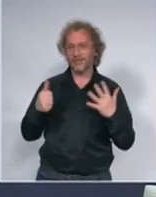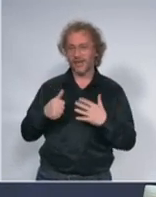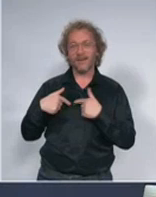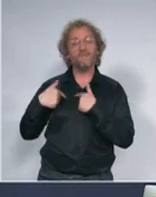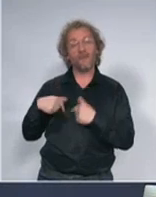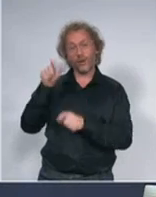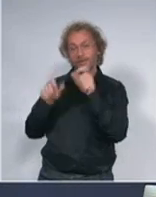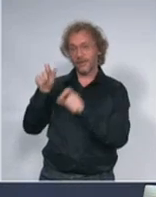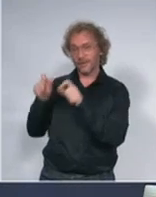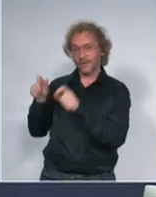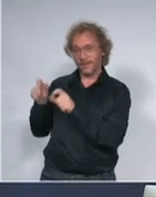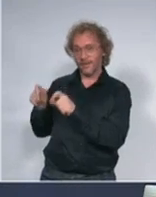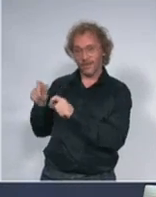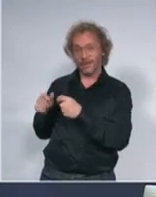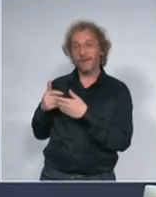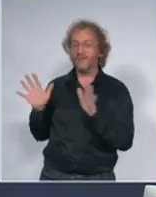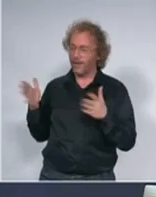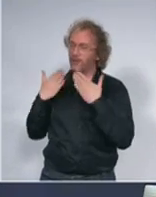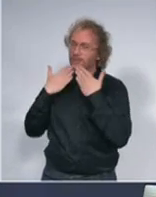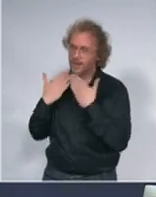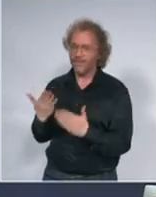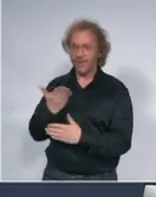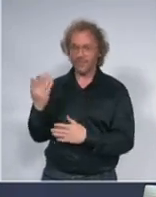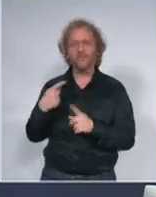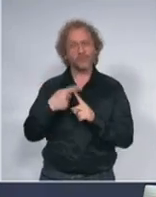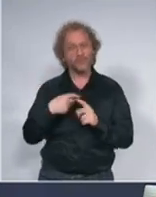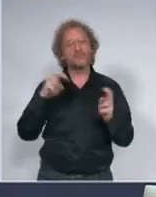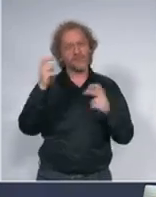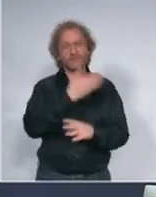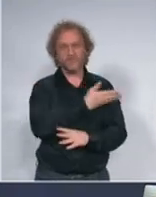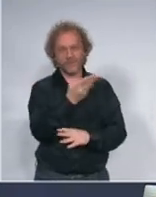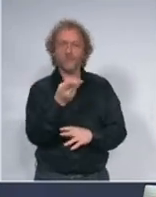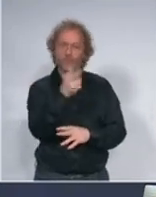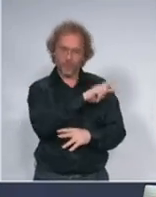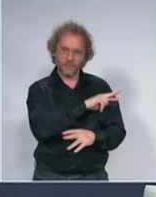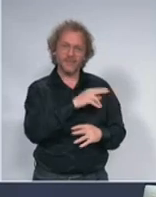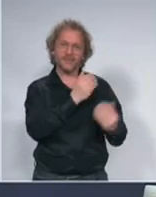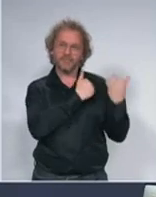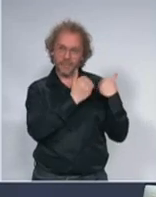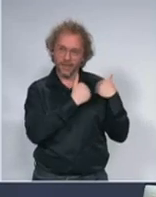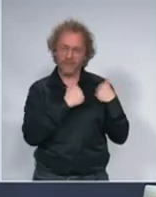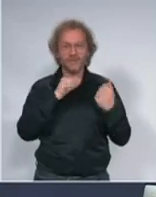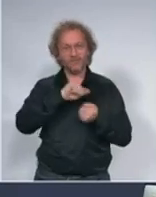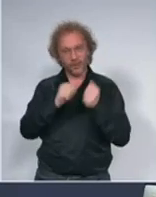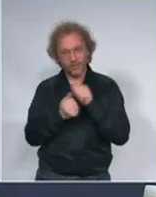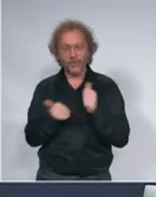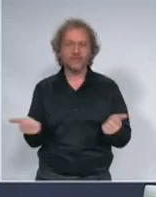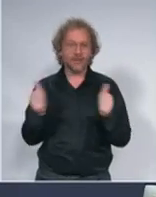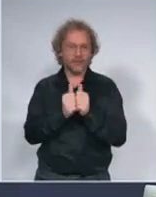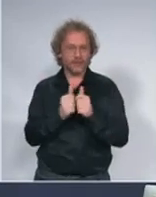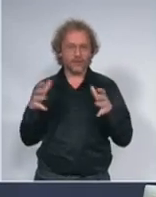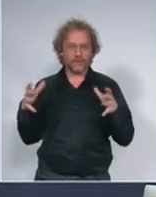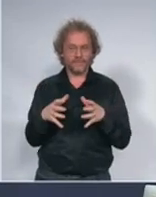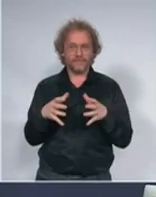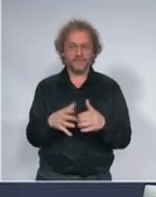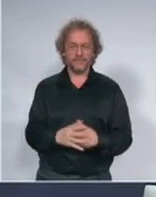zahvalnost. Pozivam i sve ostale da se jave, da se borimo s ovim zajedno, zato što na kraju